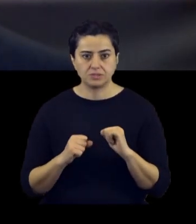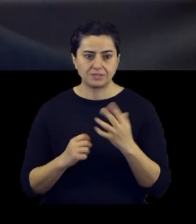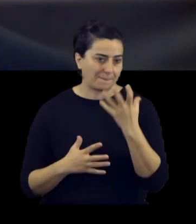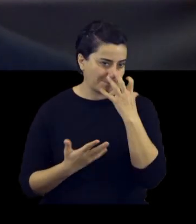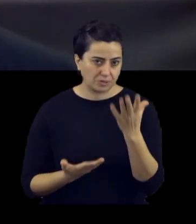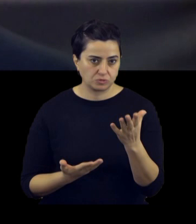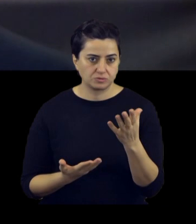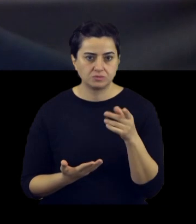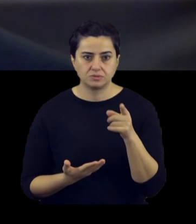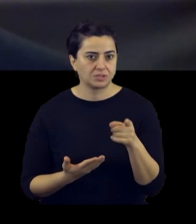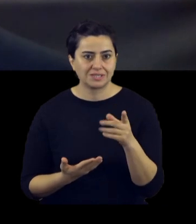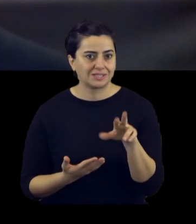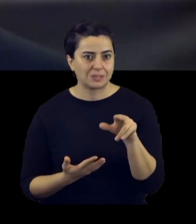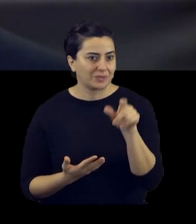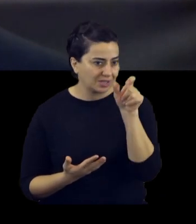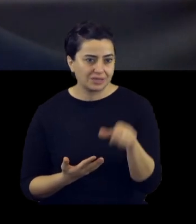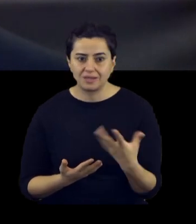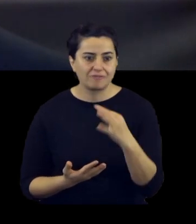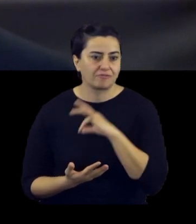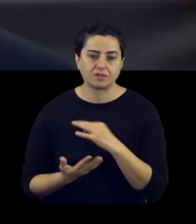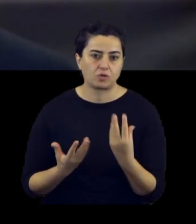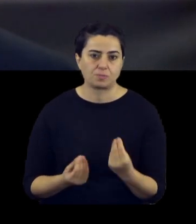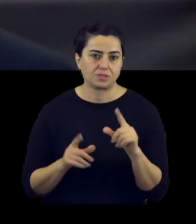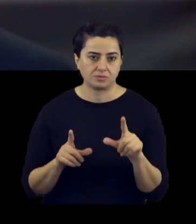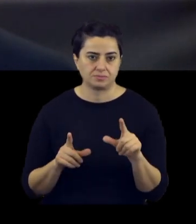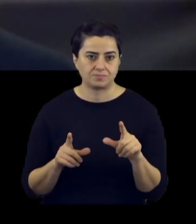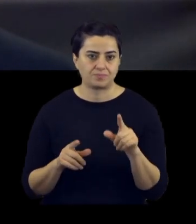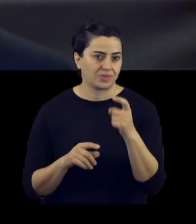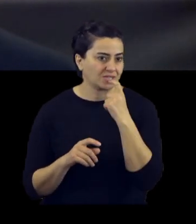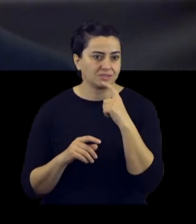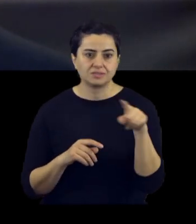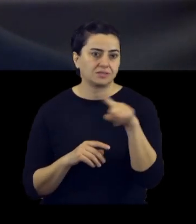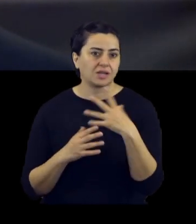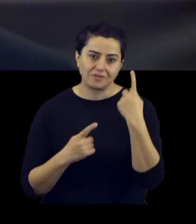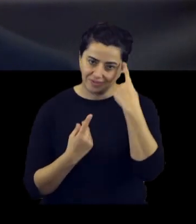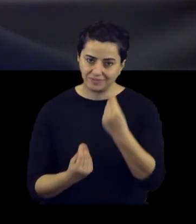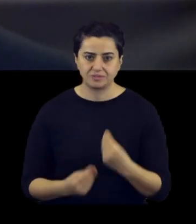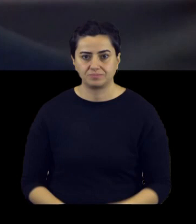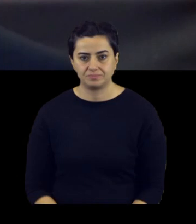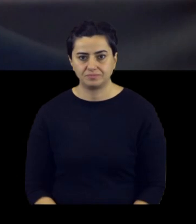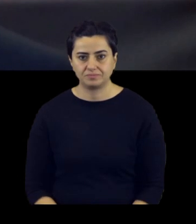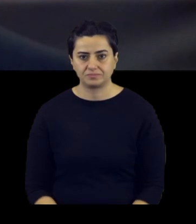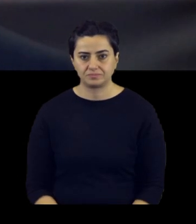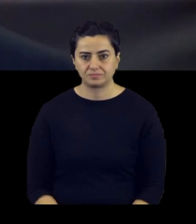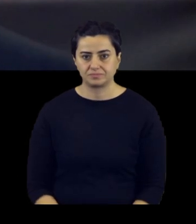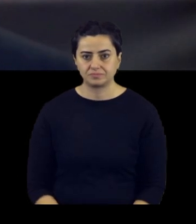eğitiminden ne bekliyorsun, sana, senin gibilere neler vermeli ve yaşıtlarına ne tavsiyede bulunursun?